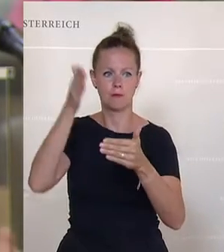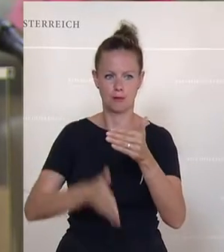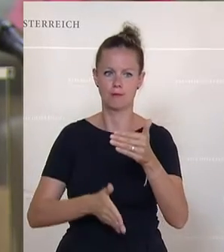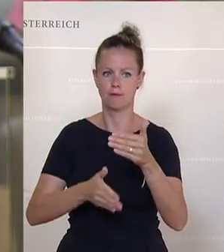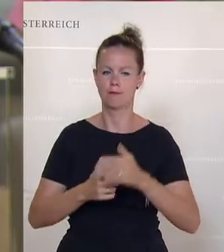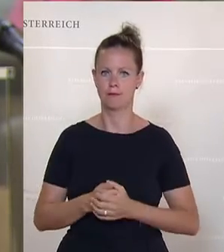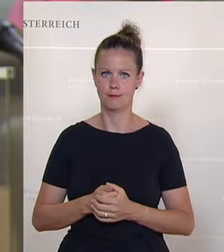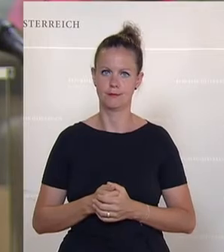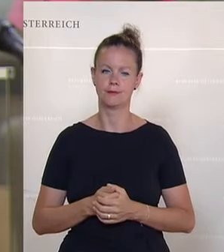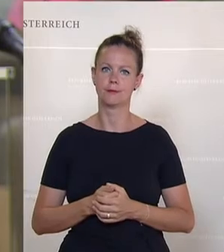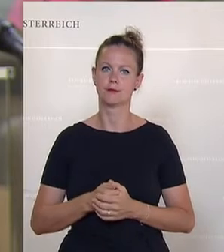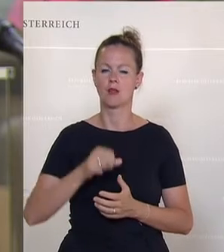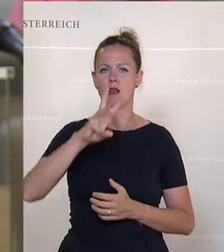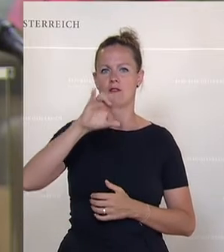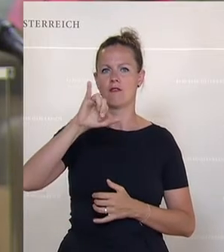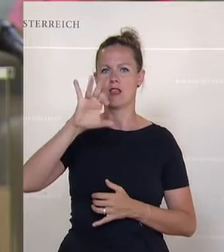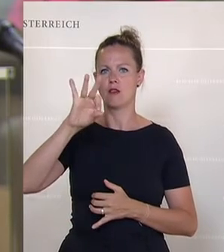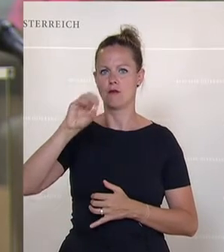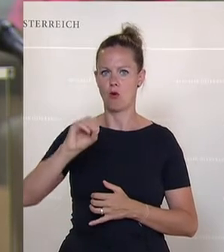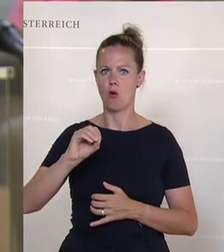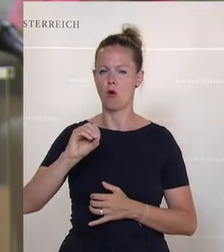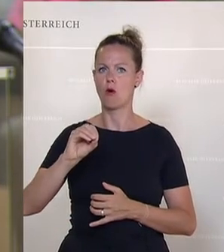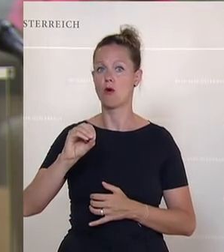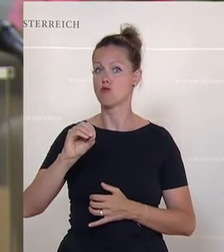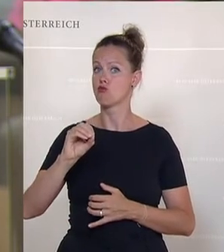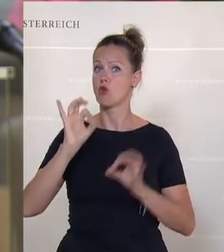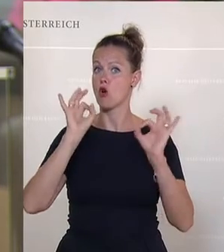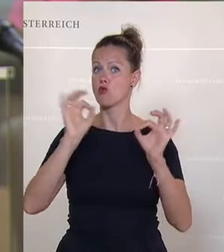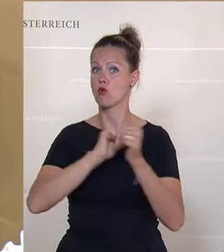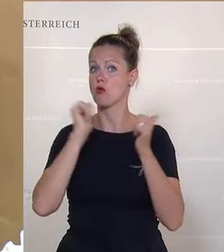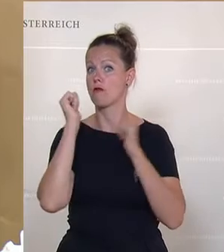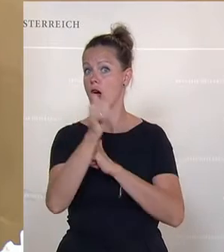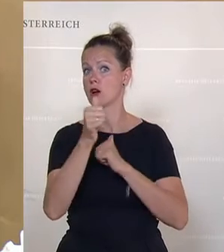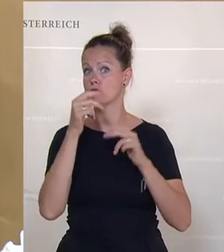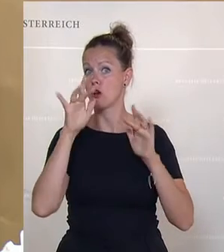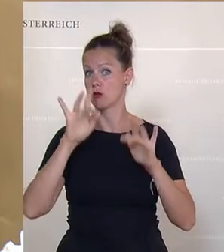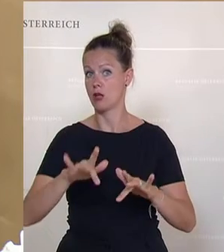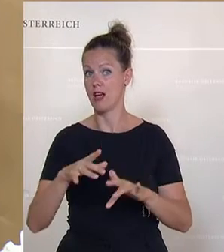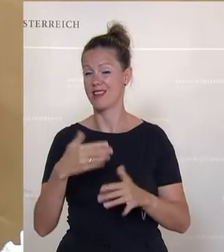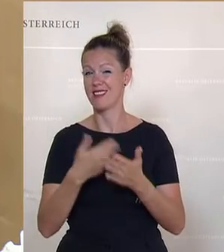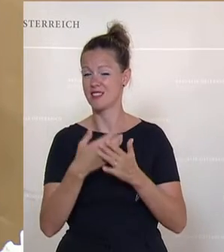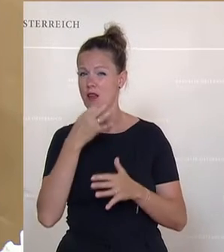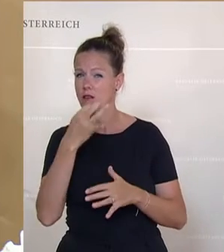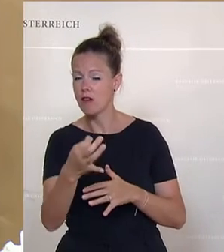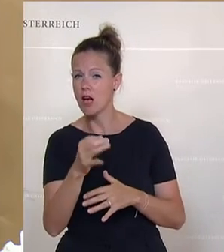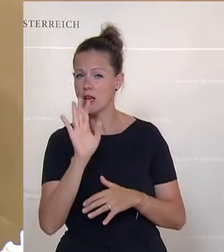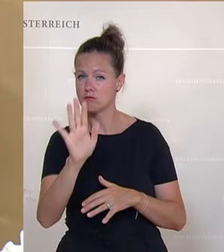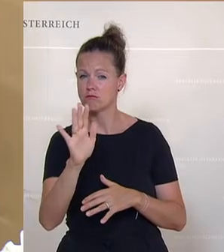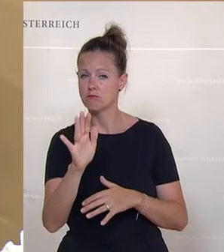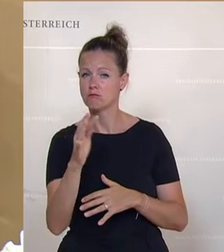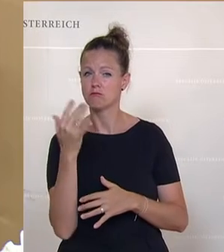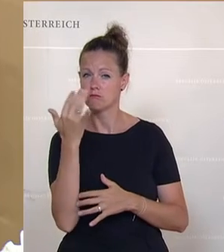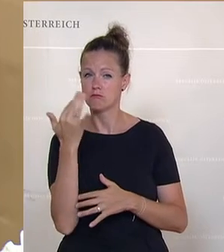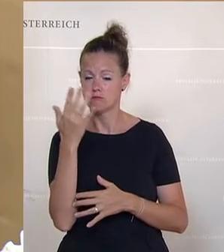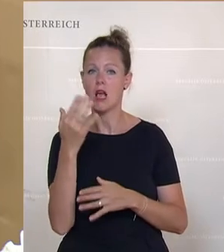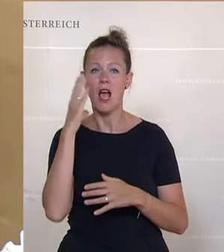Das WIFO hat ganz gute Prognosen für uns. Die Frage an Sie ist, wie rechnen Sie die Entwicklung im